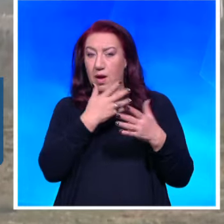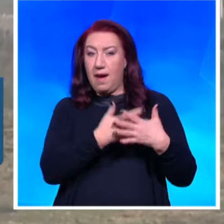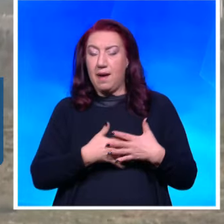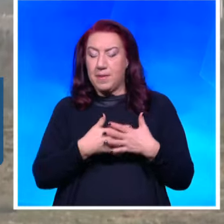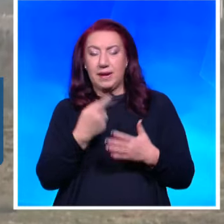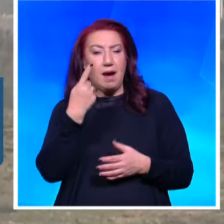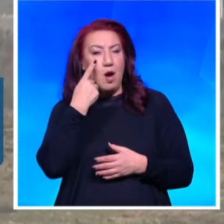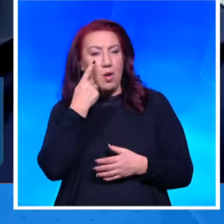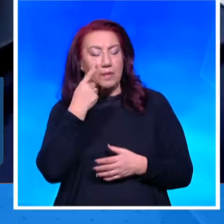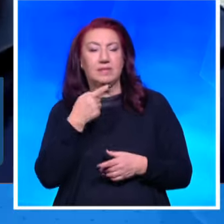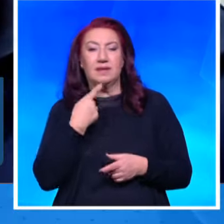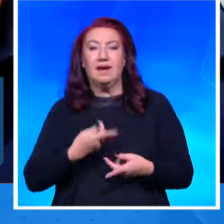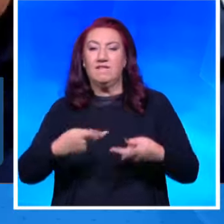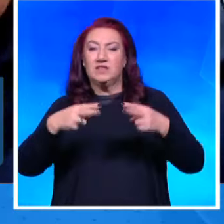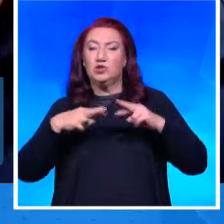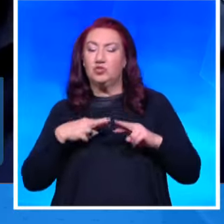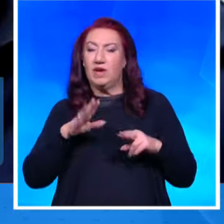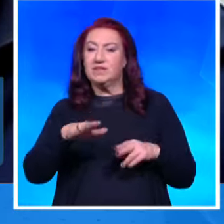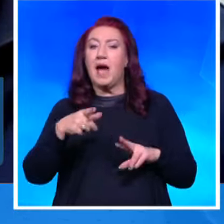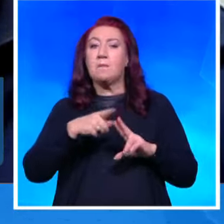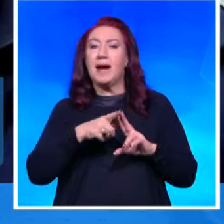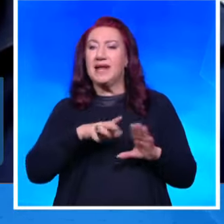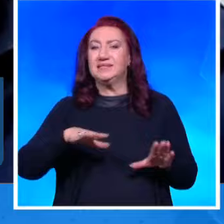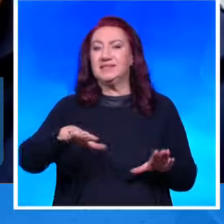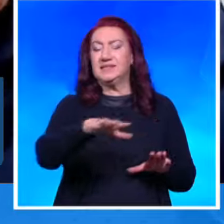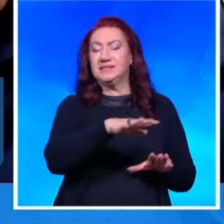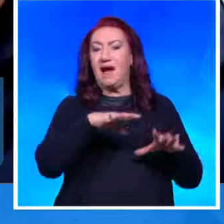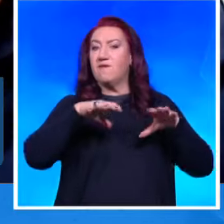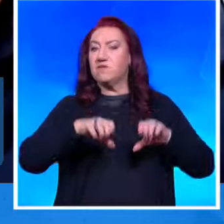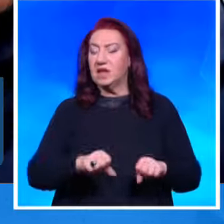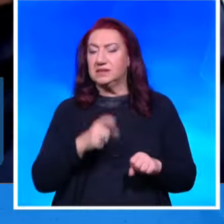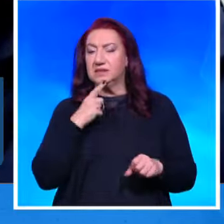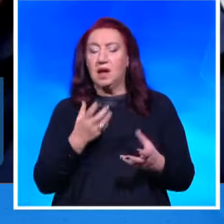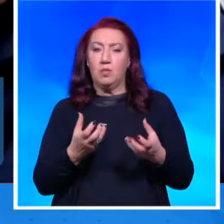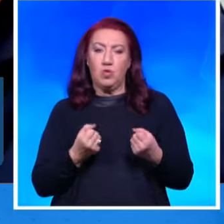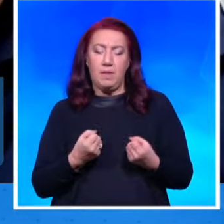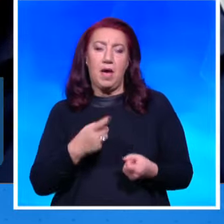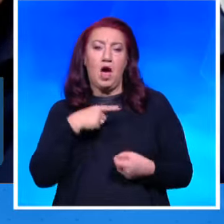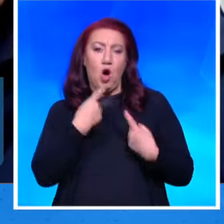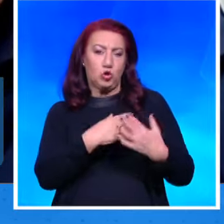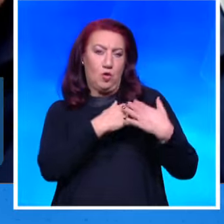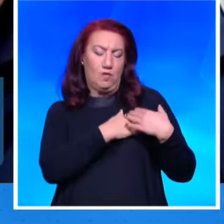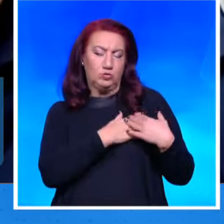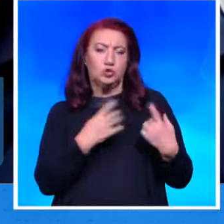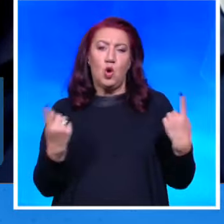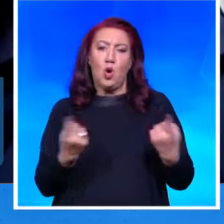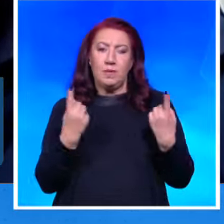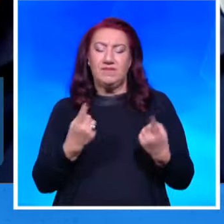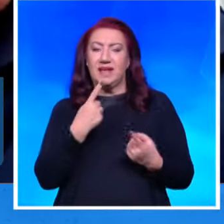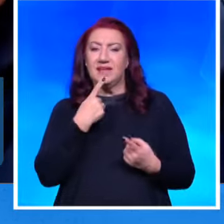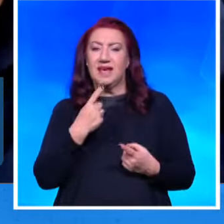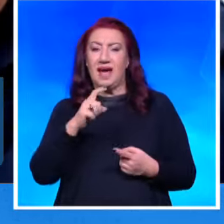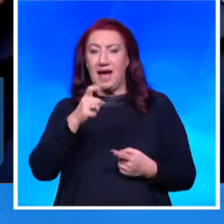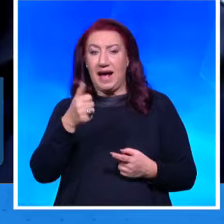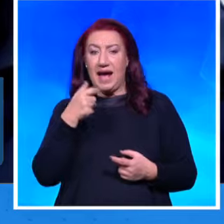да направят, е възстановяване на палестинската власт, така че да поеме отговорността и управлението на Газа и след това да се стигне до това да има